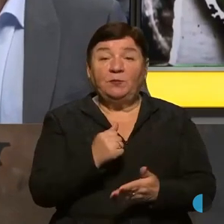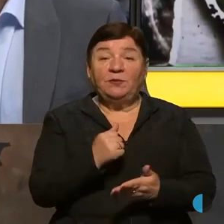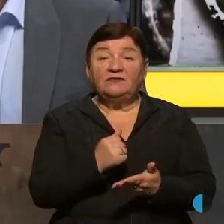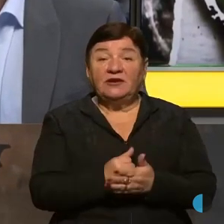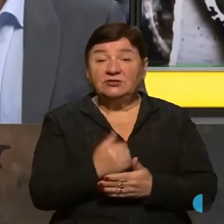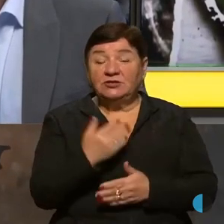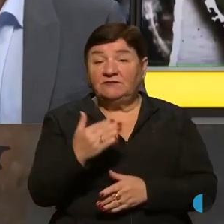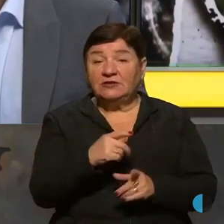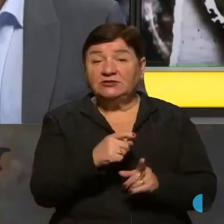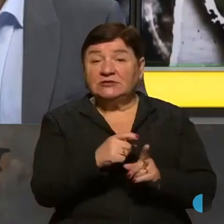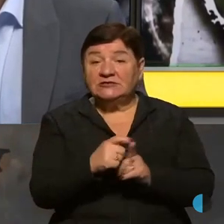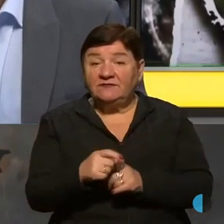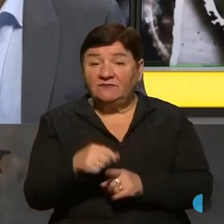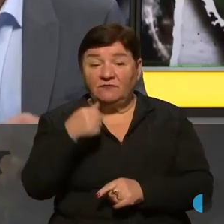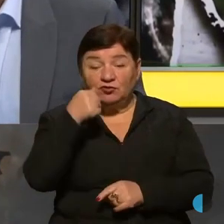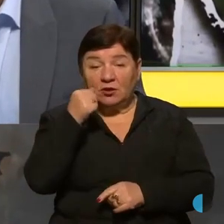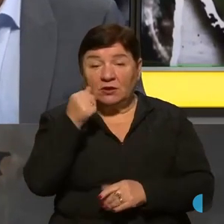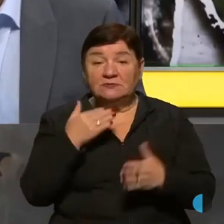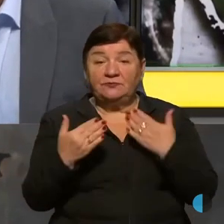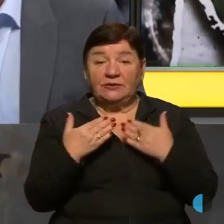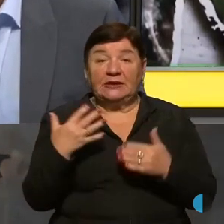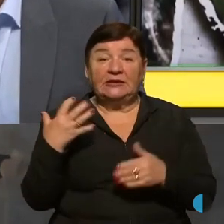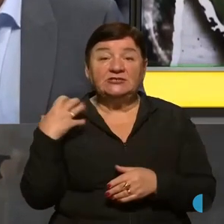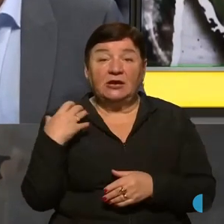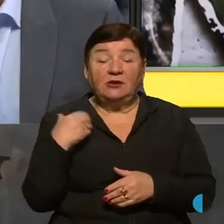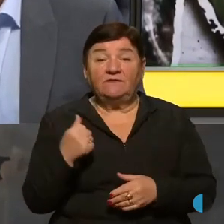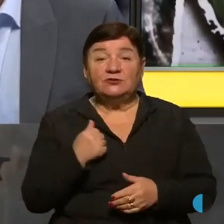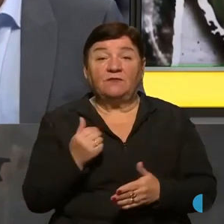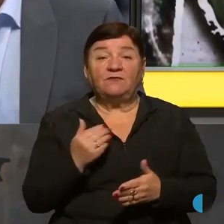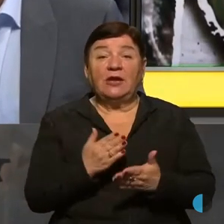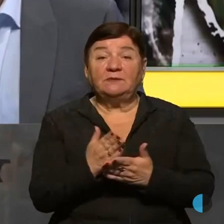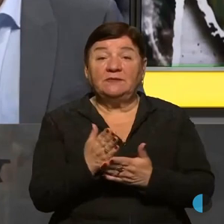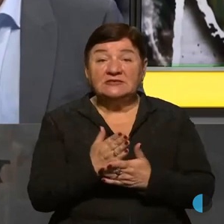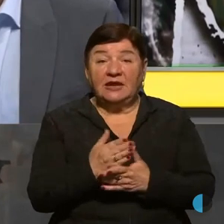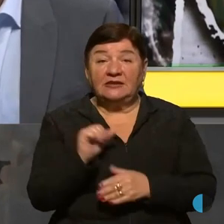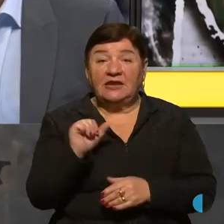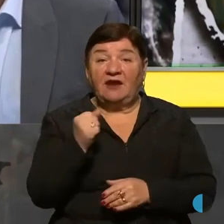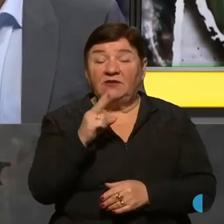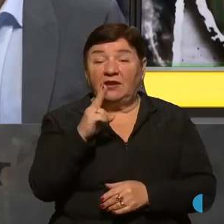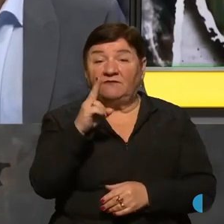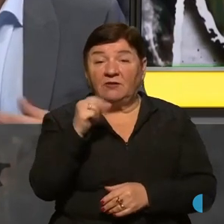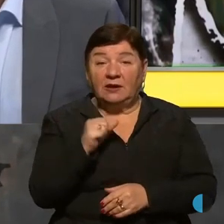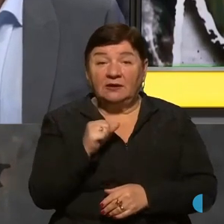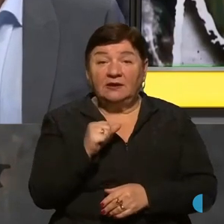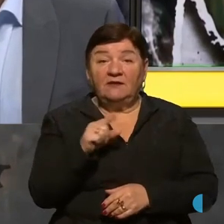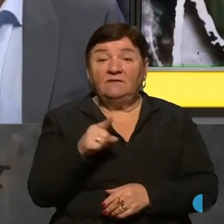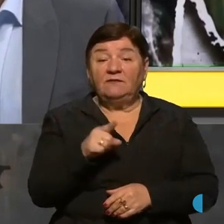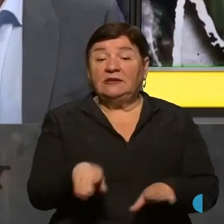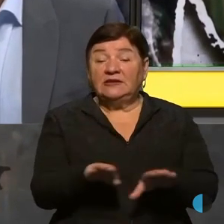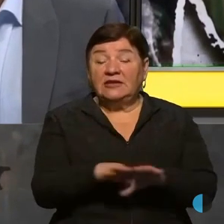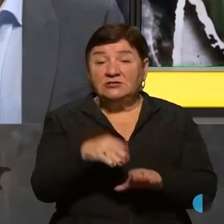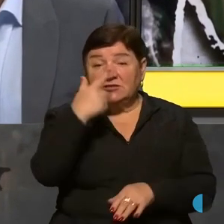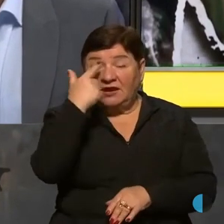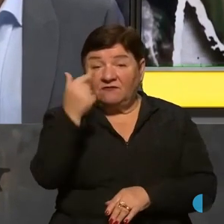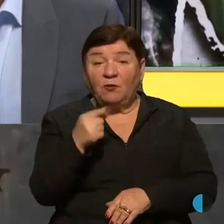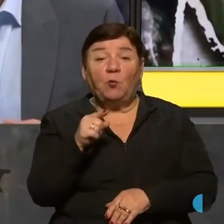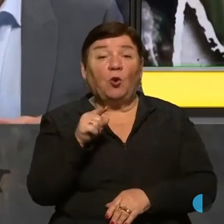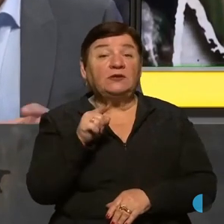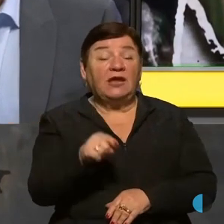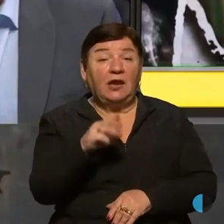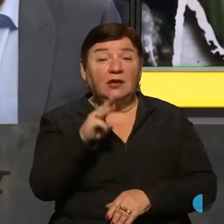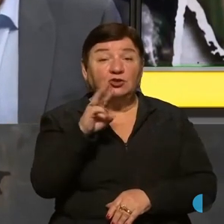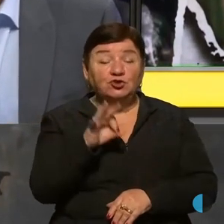слів, вчора ми спілкувалися з начальником міської військової адміністрації, як діївки Віталієм Барабашем, він теж заявив про те, що